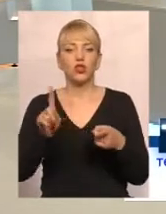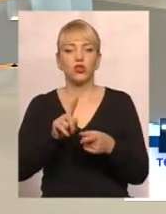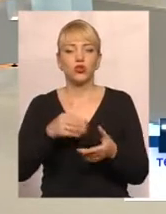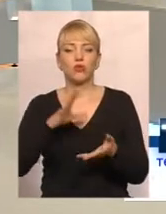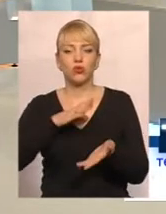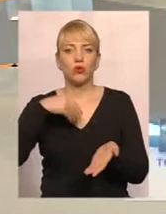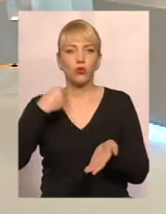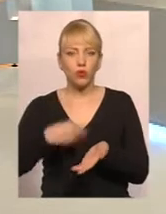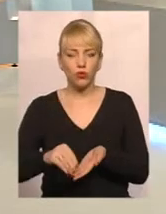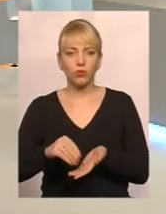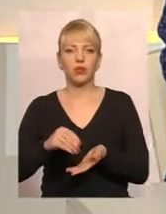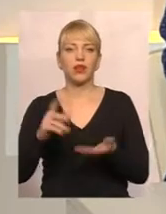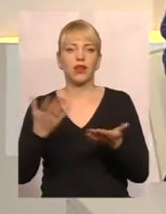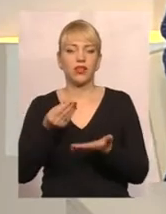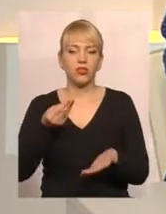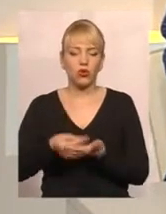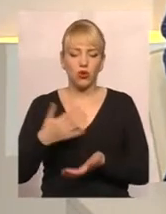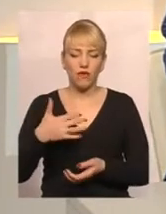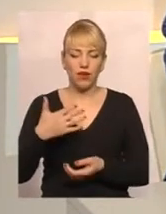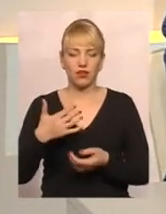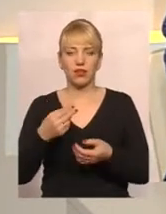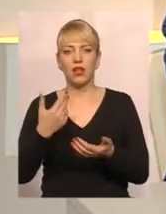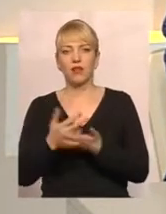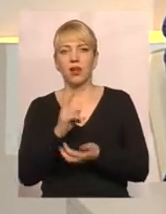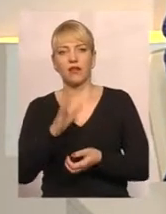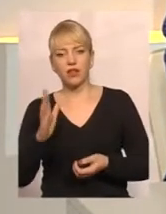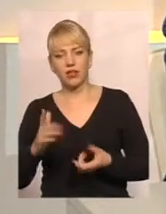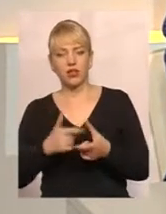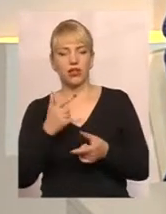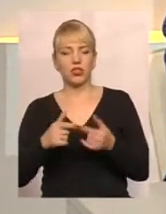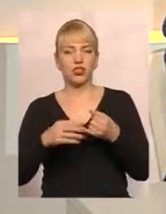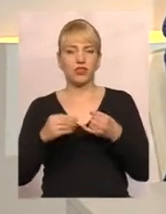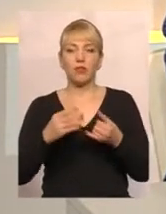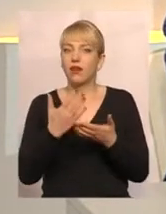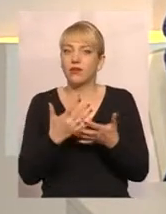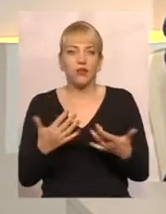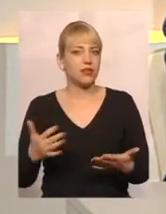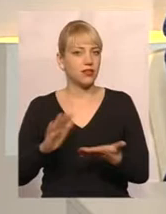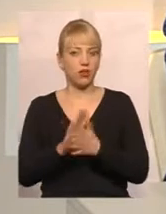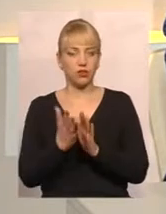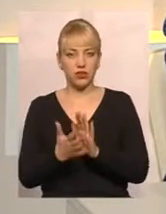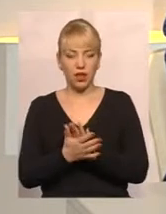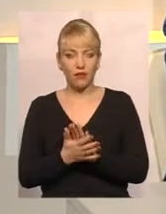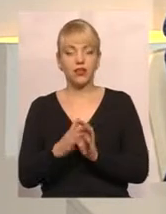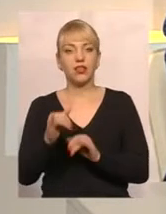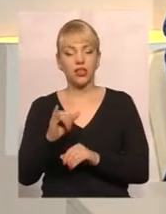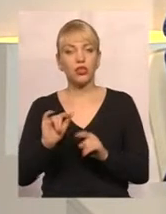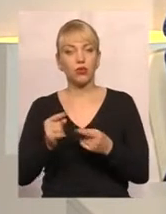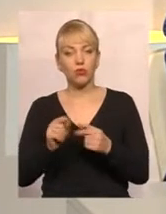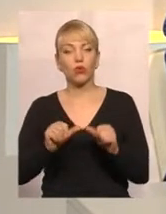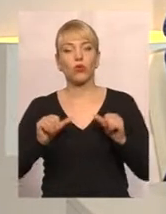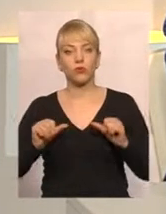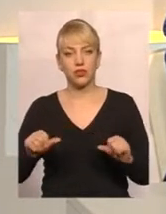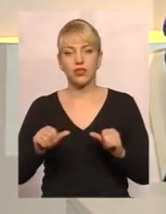вартосну покупку, чи це квартира, чи це покупка земельної ділянки. Є різні обставини, звичайно, і тому комісії,